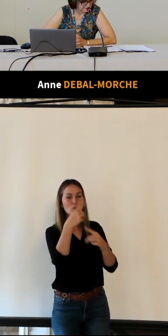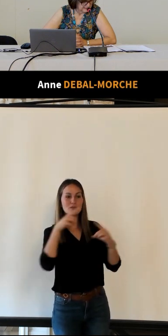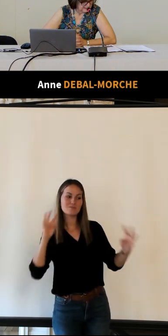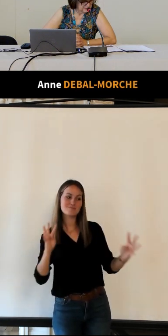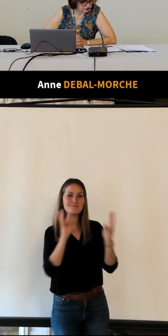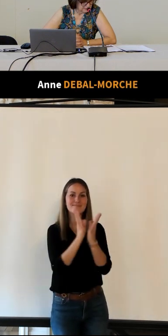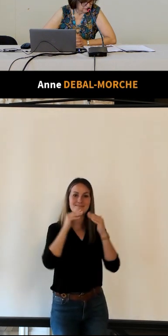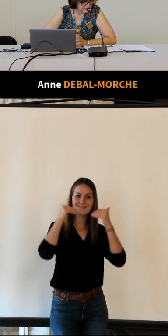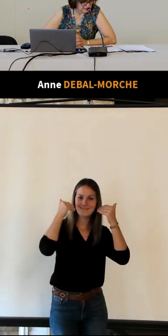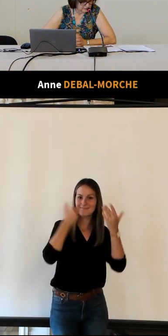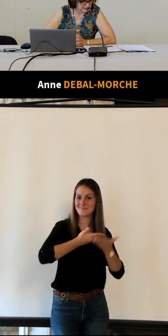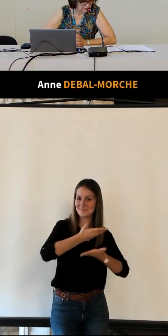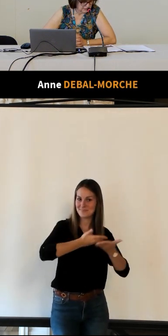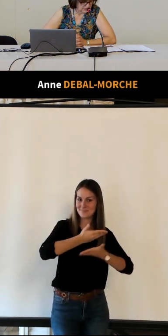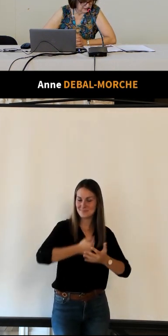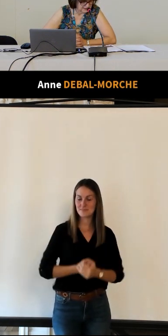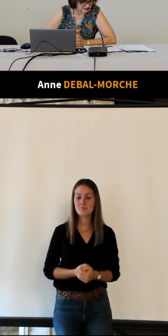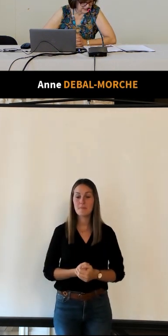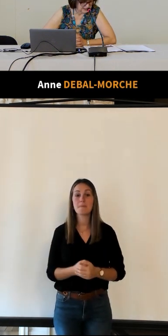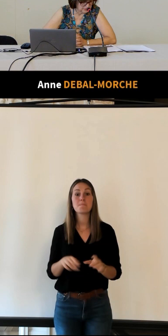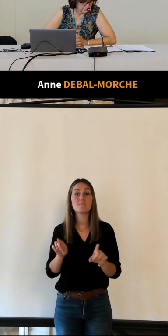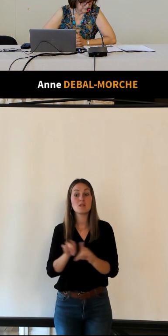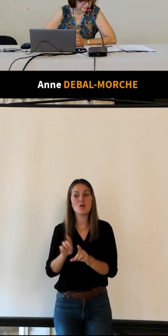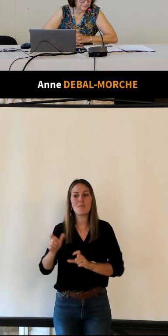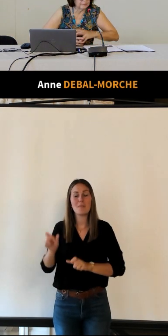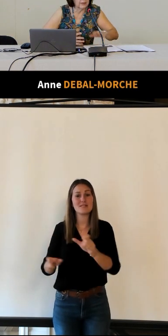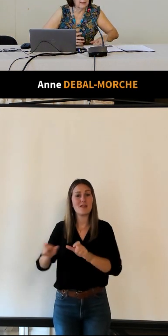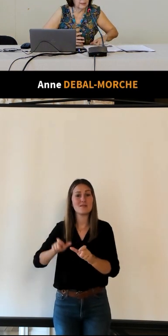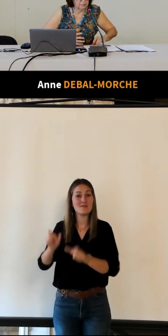elles sont par conséquent des collaboratrices d'exception